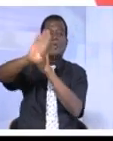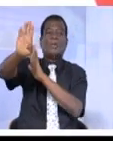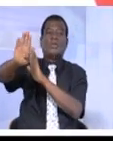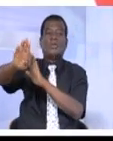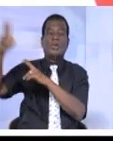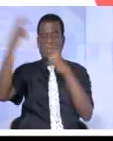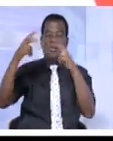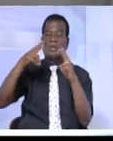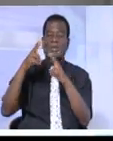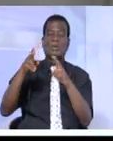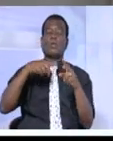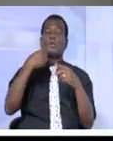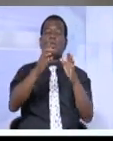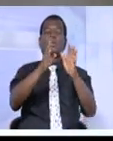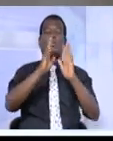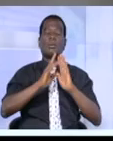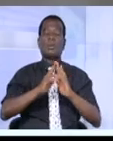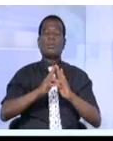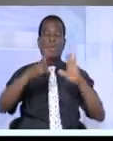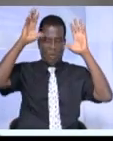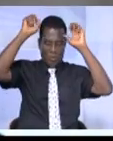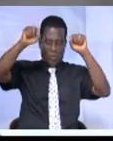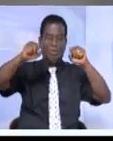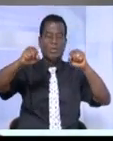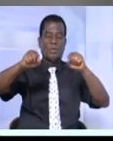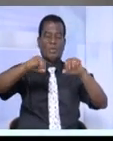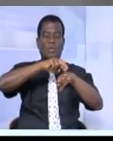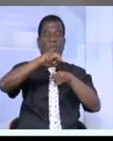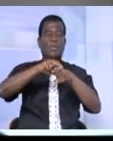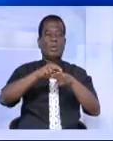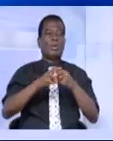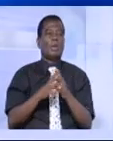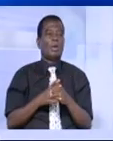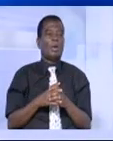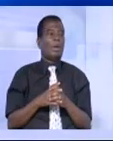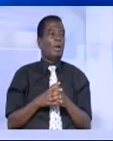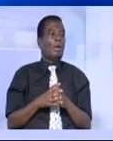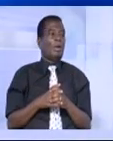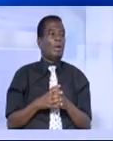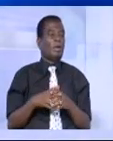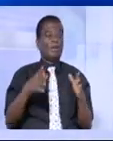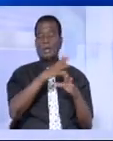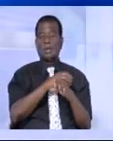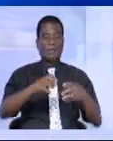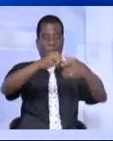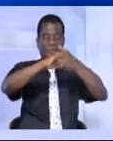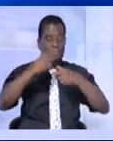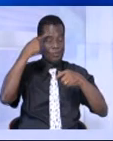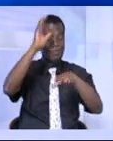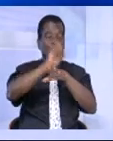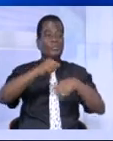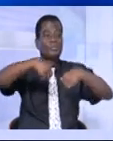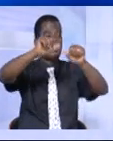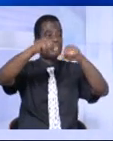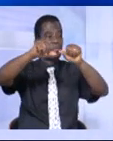terrorisme, comme le recommande le président de la République. L'élan de solidarité pour la Côte d'Ivoire